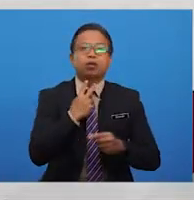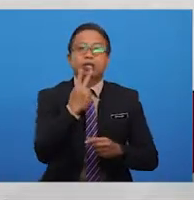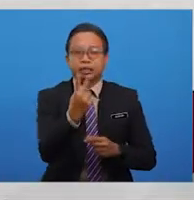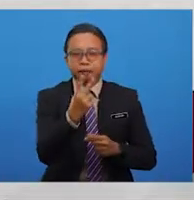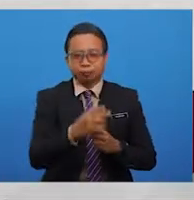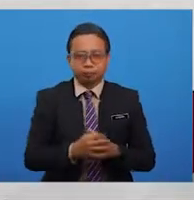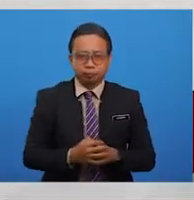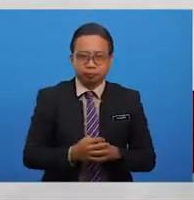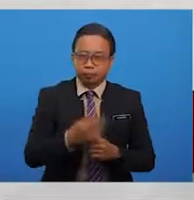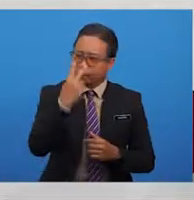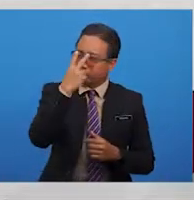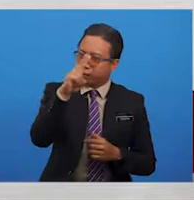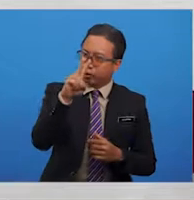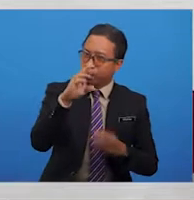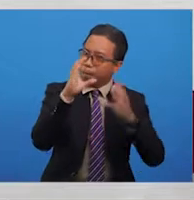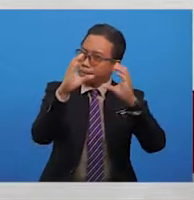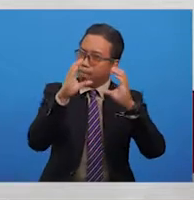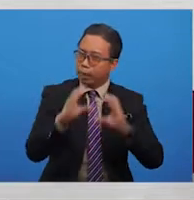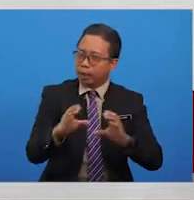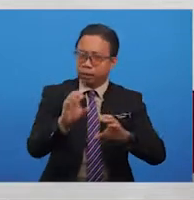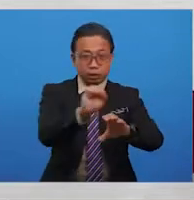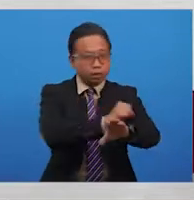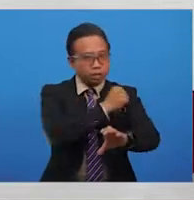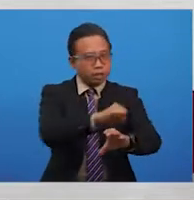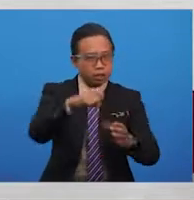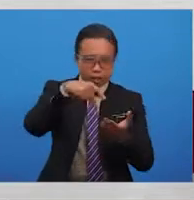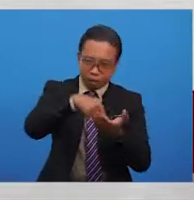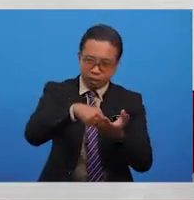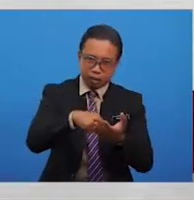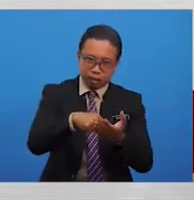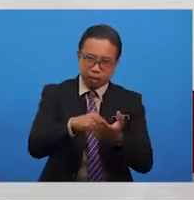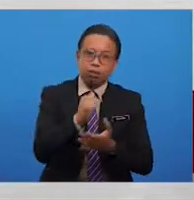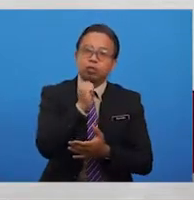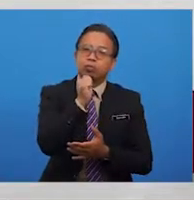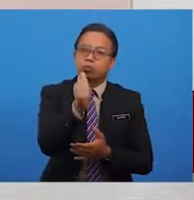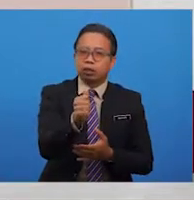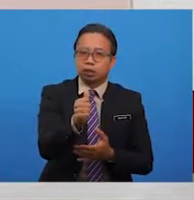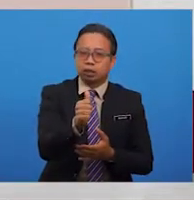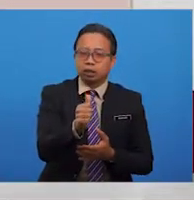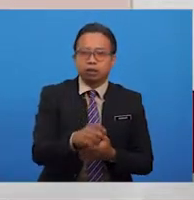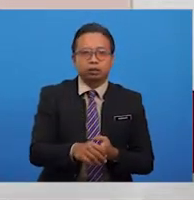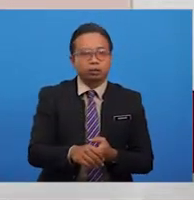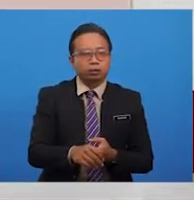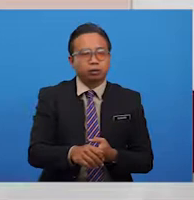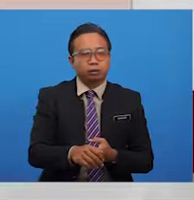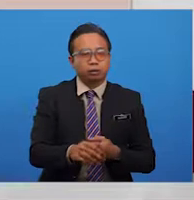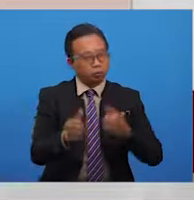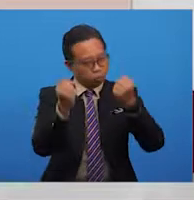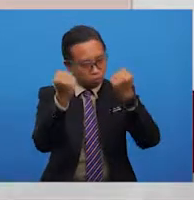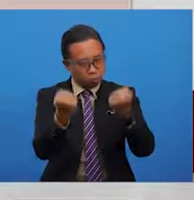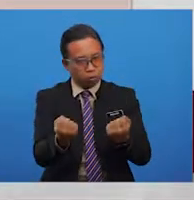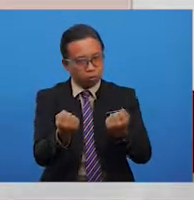Seterusnya, perhatikan pula baris saja ini. Bukanlah penjamin kukuhnya.